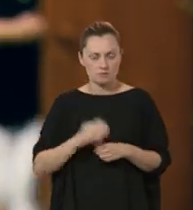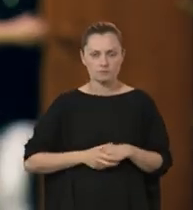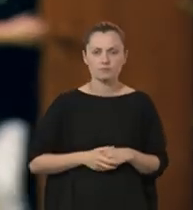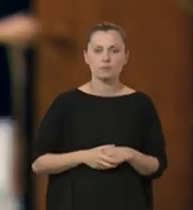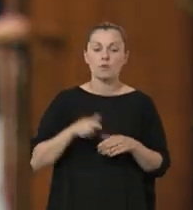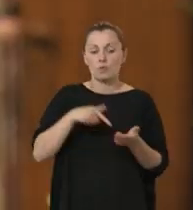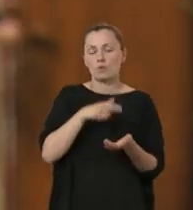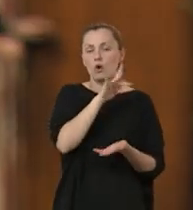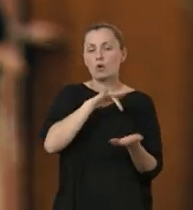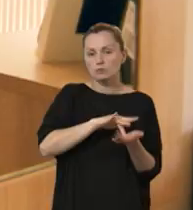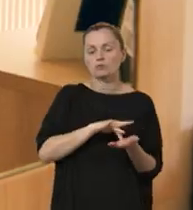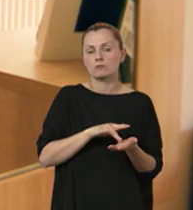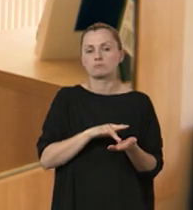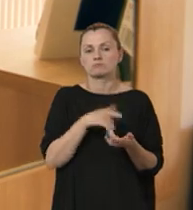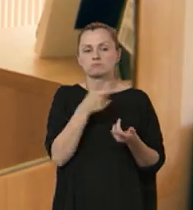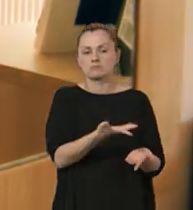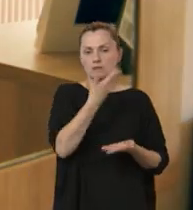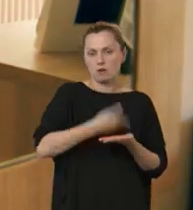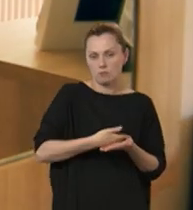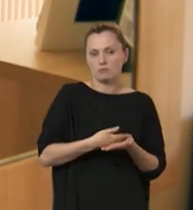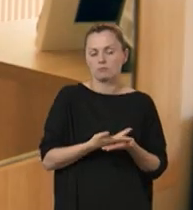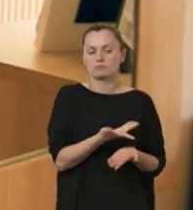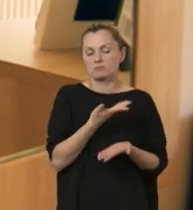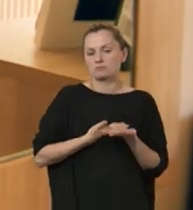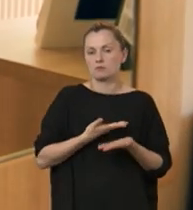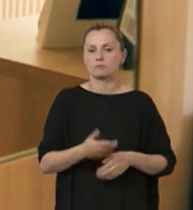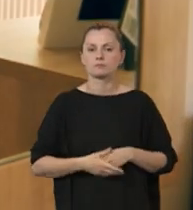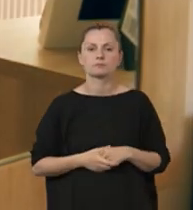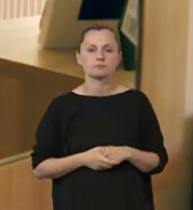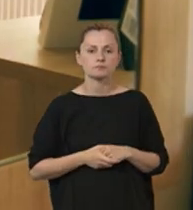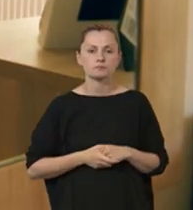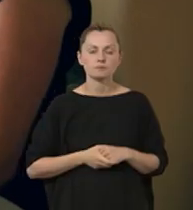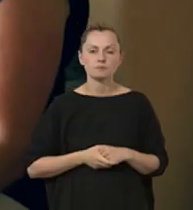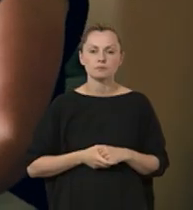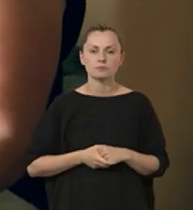i tutaj ten ośrodek mi to, że tak powiem, zaproponował i zapewnił.